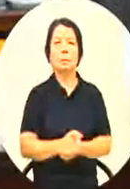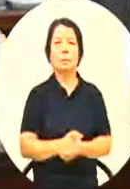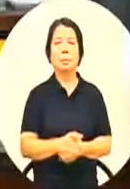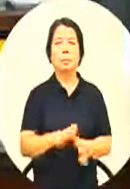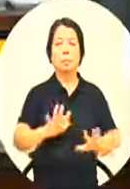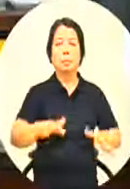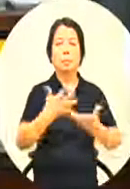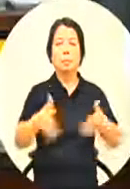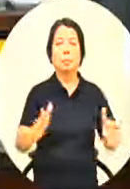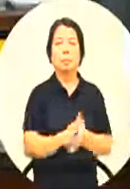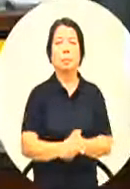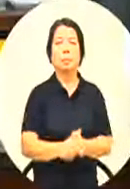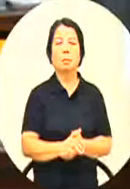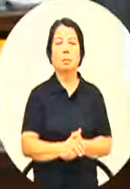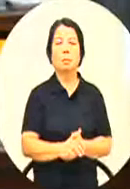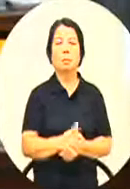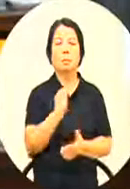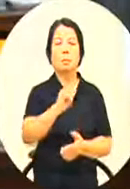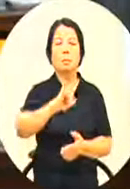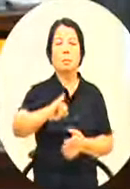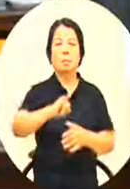现在很多AI还有翻译机